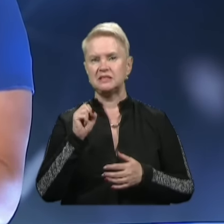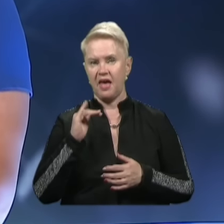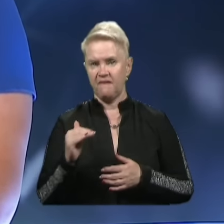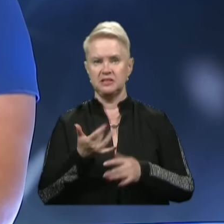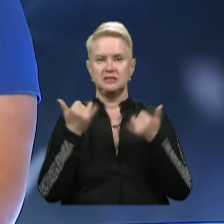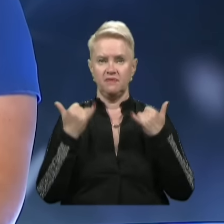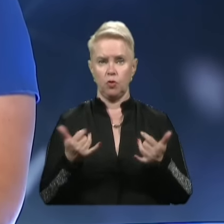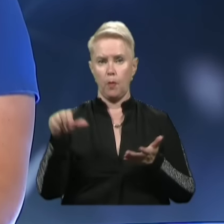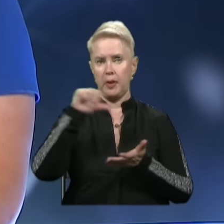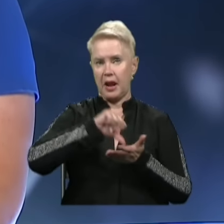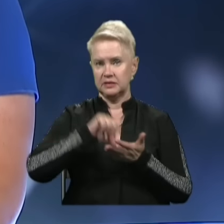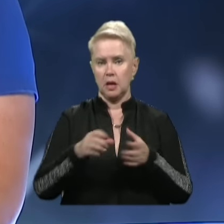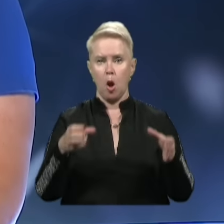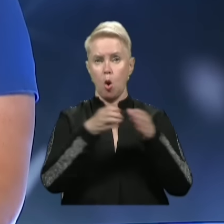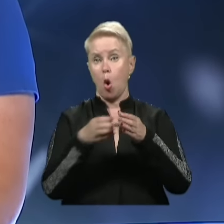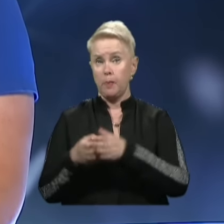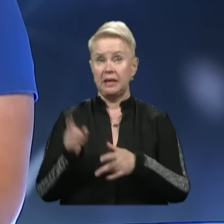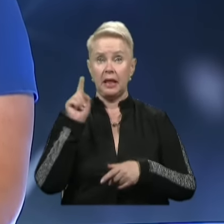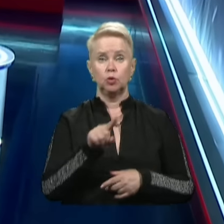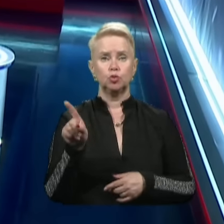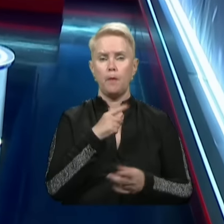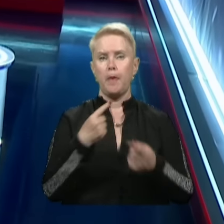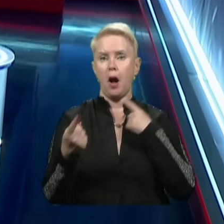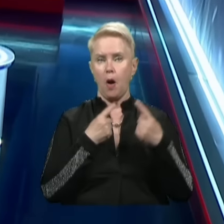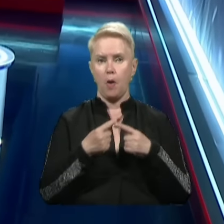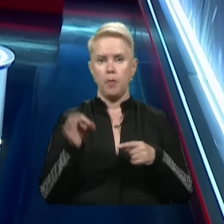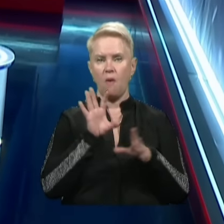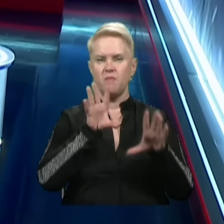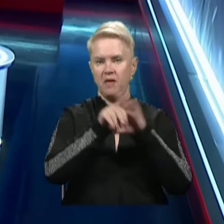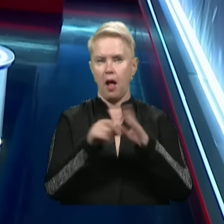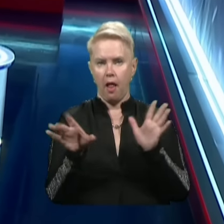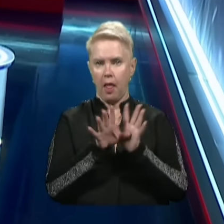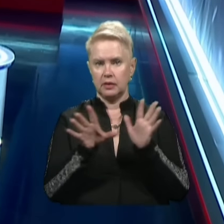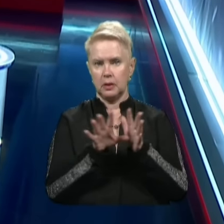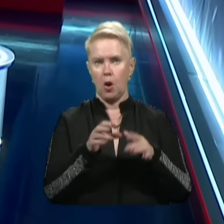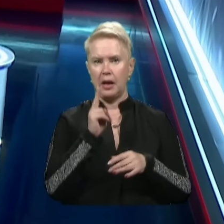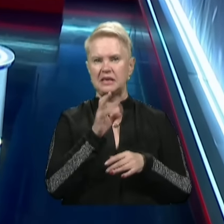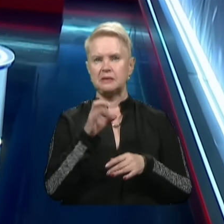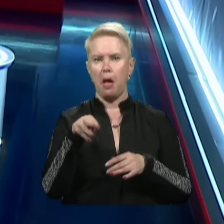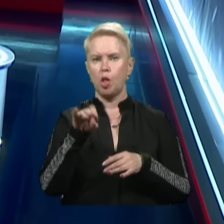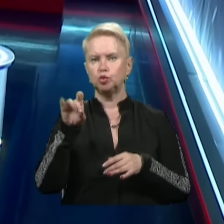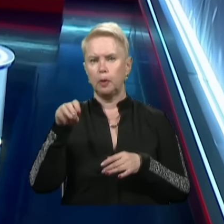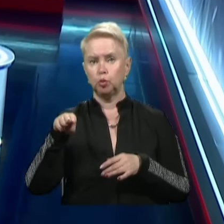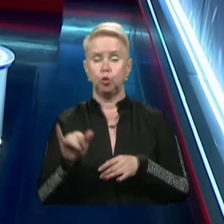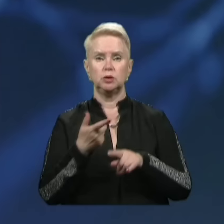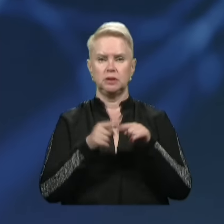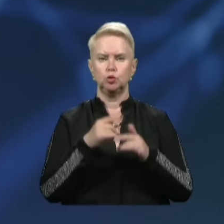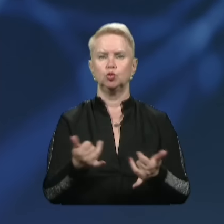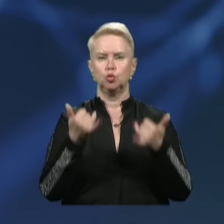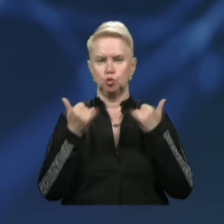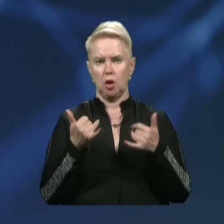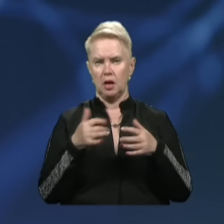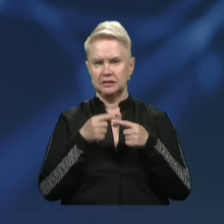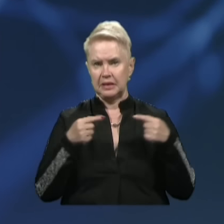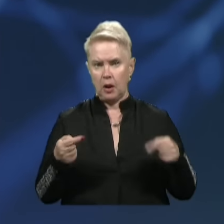сьогодні представників громад, для того, щоб поговорити про впровадження електронного кейс-менеджменту. Це такий сучасний